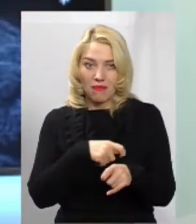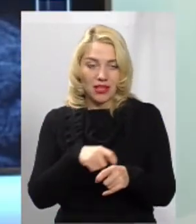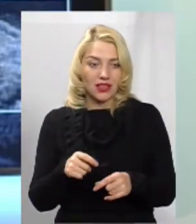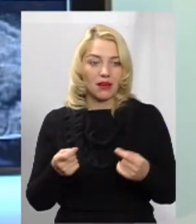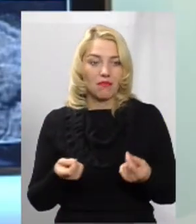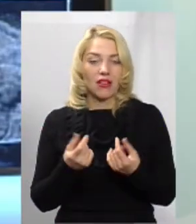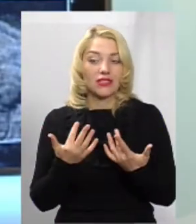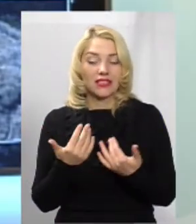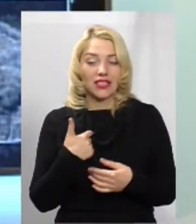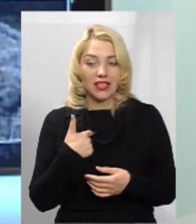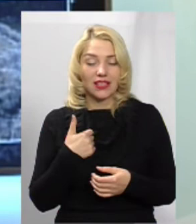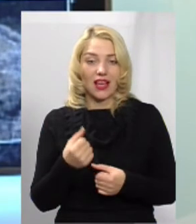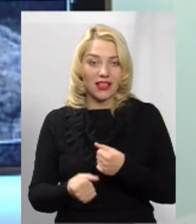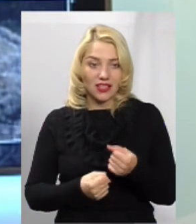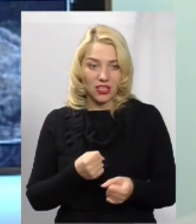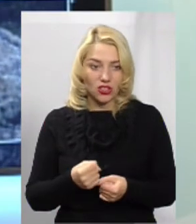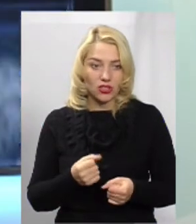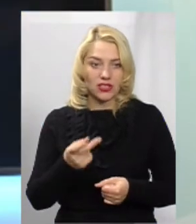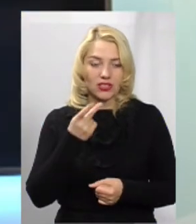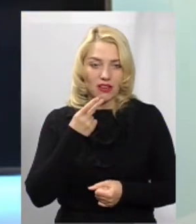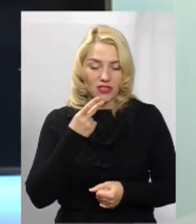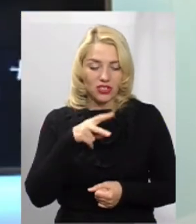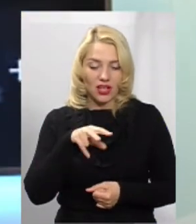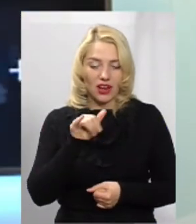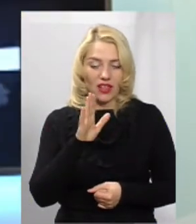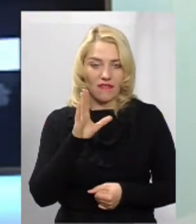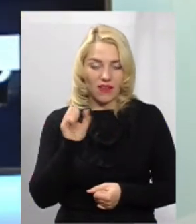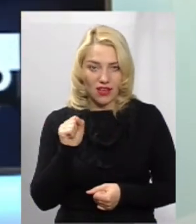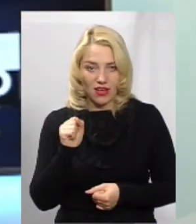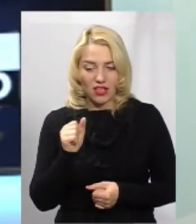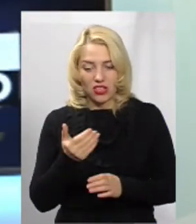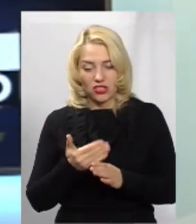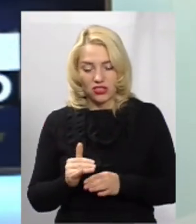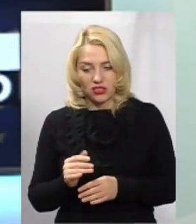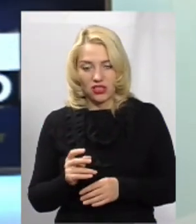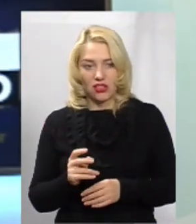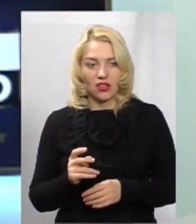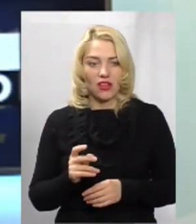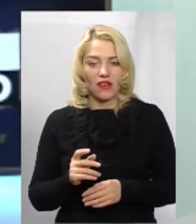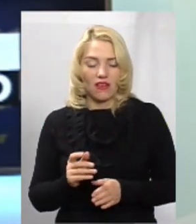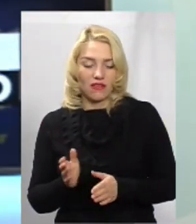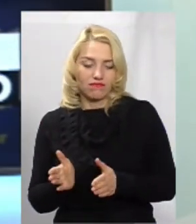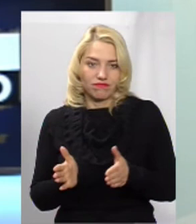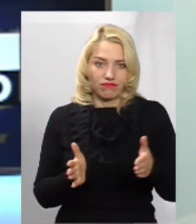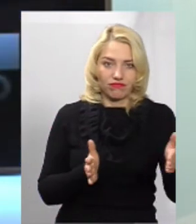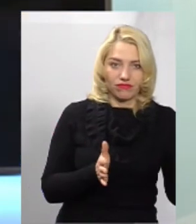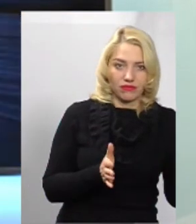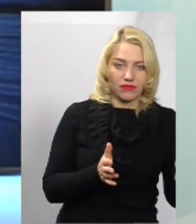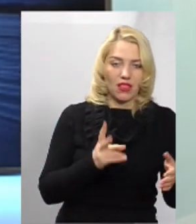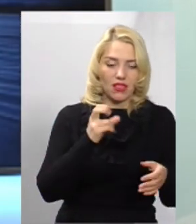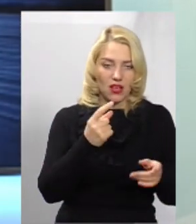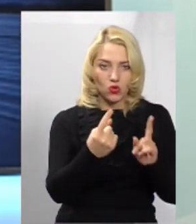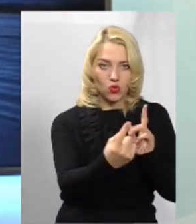скільки я їжджу, вони завжди лівою частиною виїжджають на смугу зустрічного руху. Чи є в